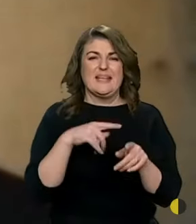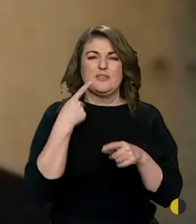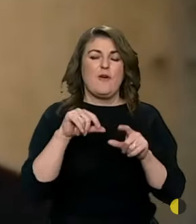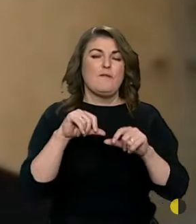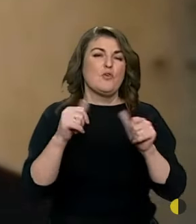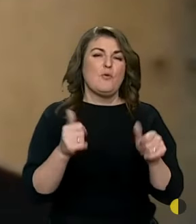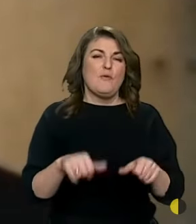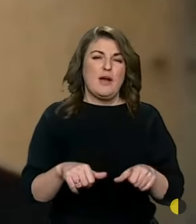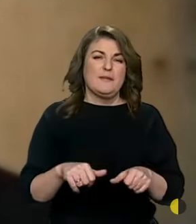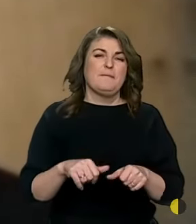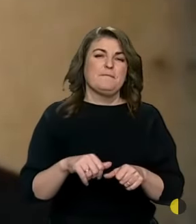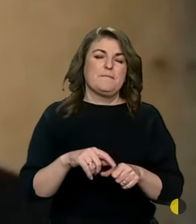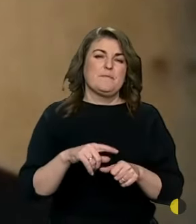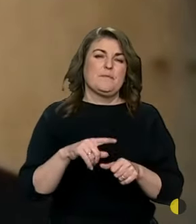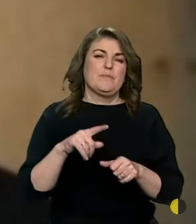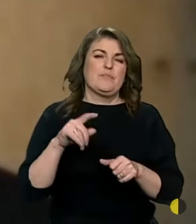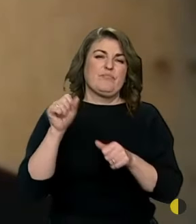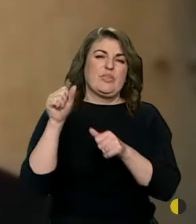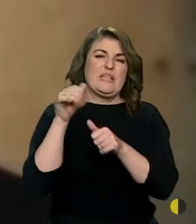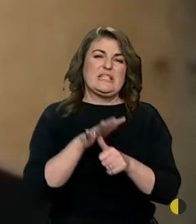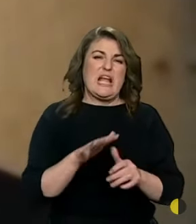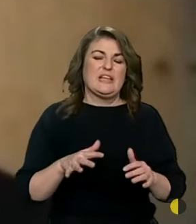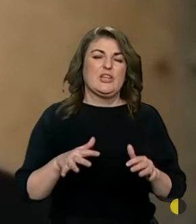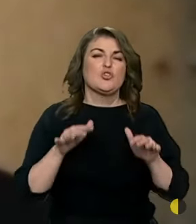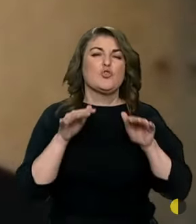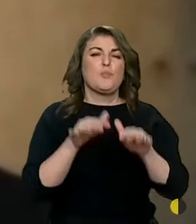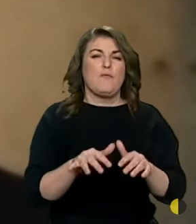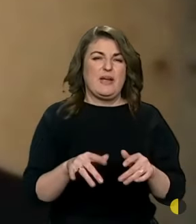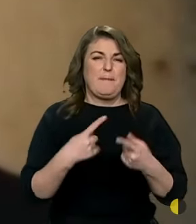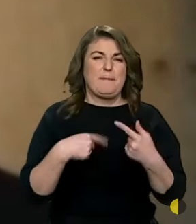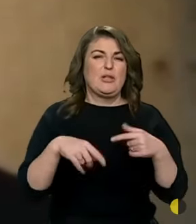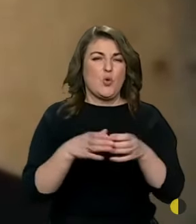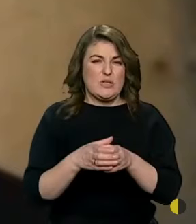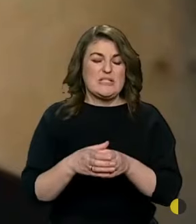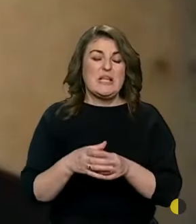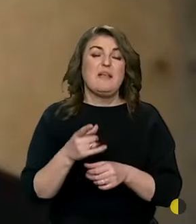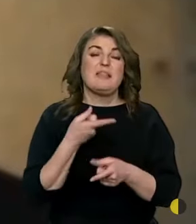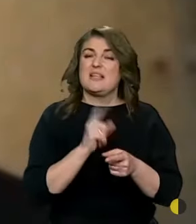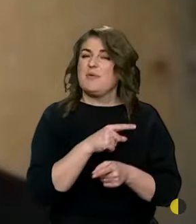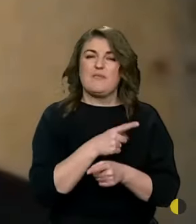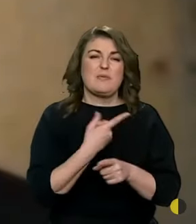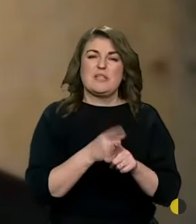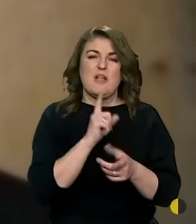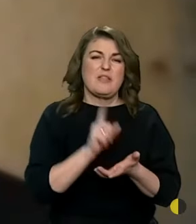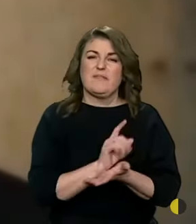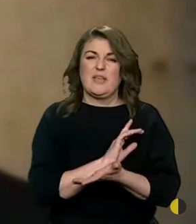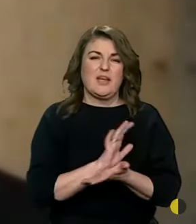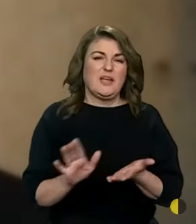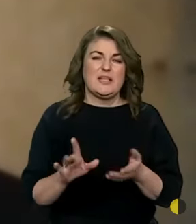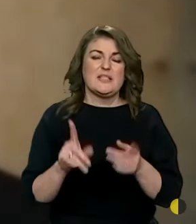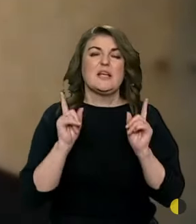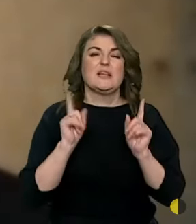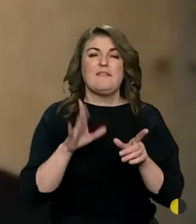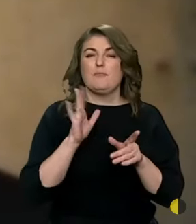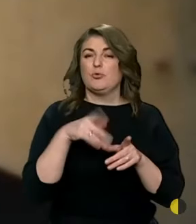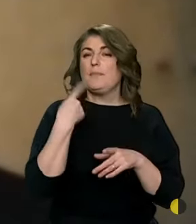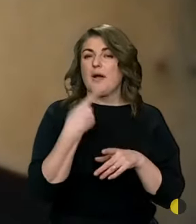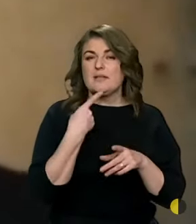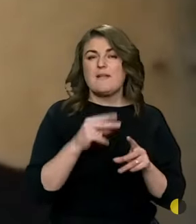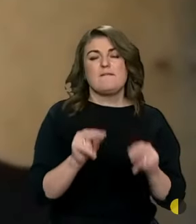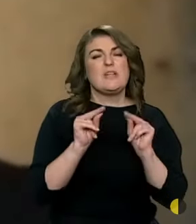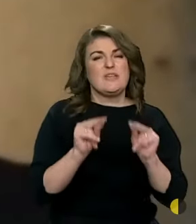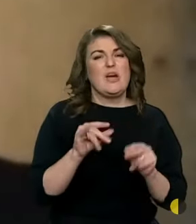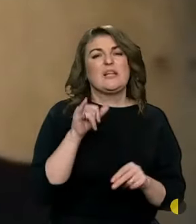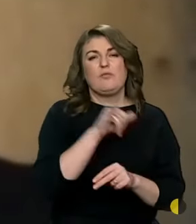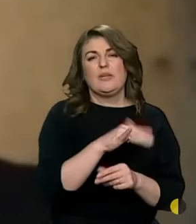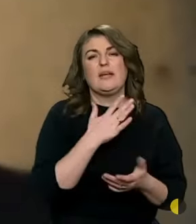формування десантно-штурмових підрозділів. Але насправді їм то не вдається. Навіть, будемо казати відверто,